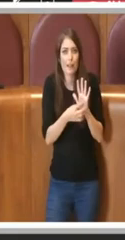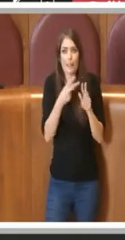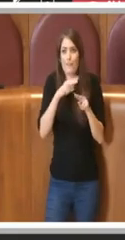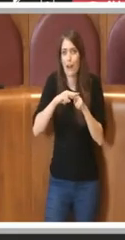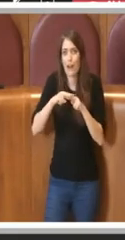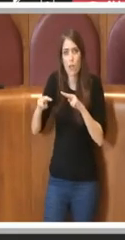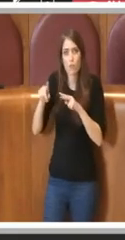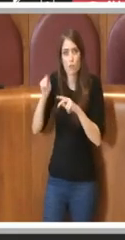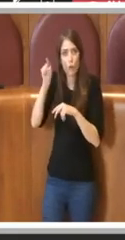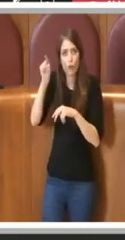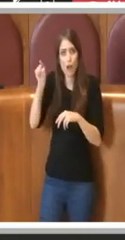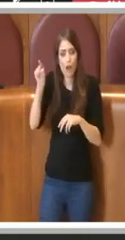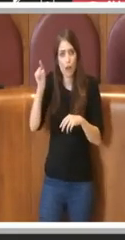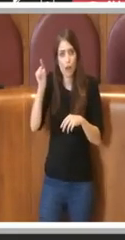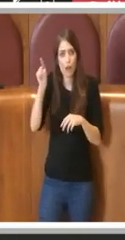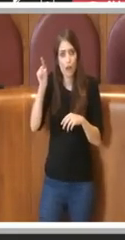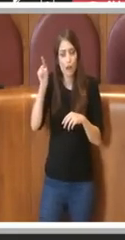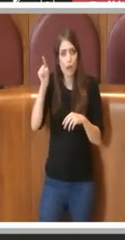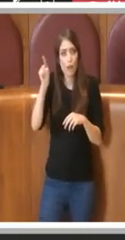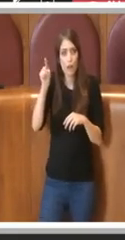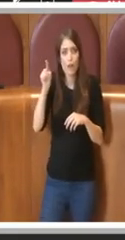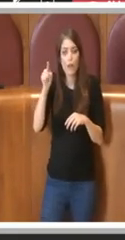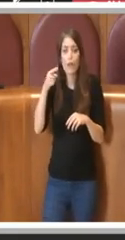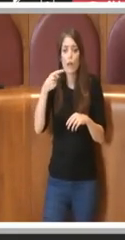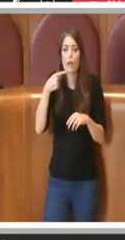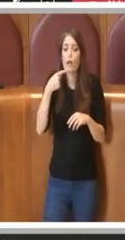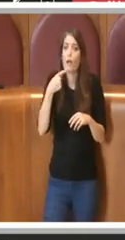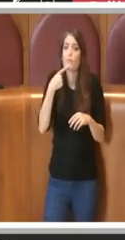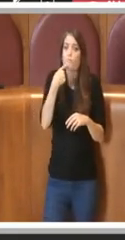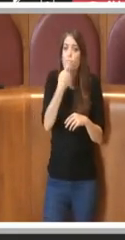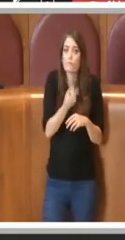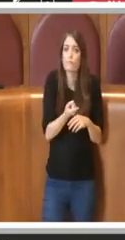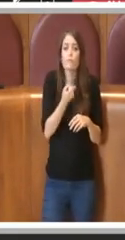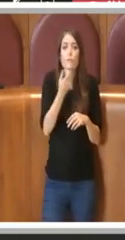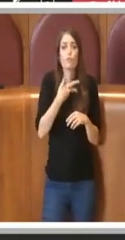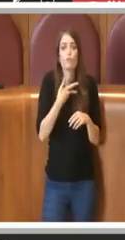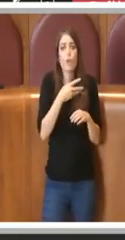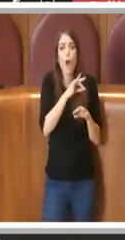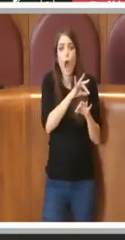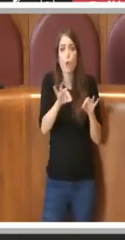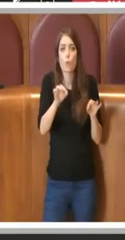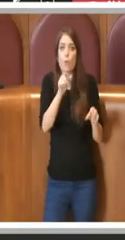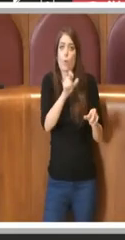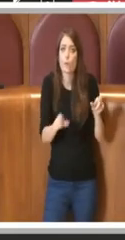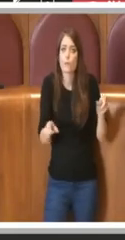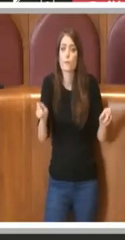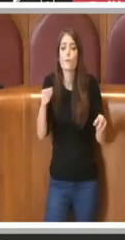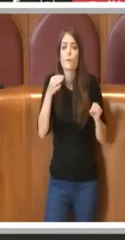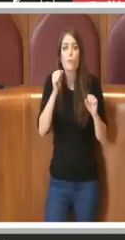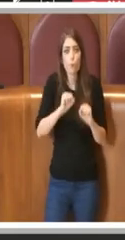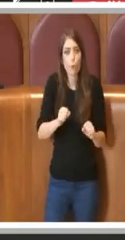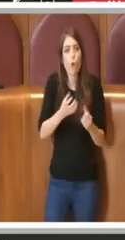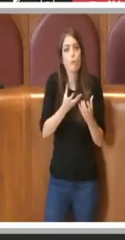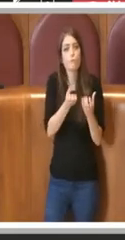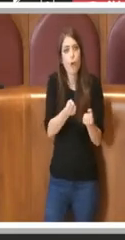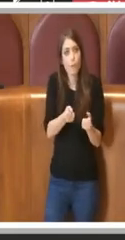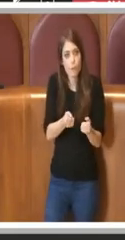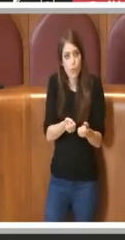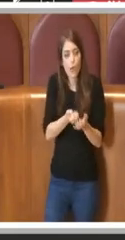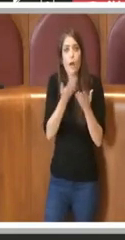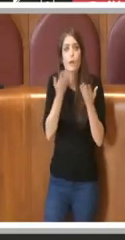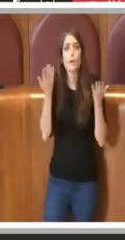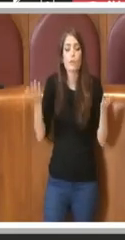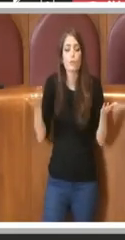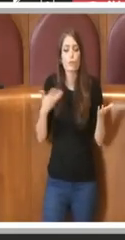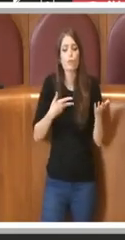in cui si prevede che ci sono alcuni soggetti che possano applicarla, ci sono da fare